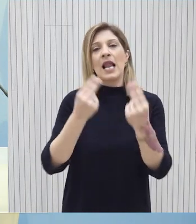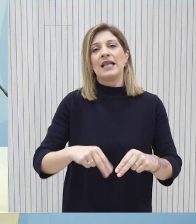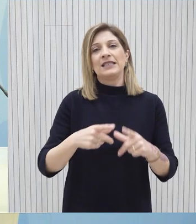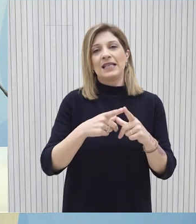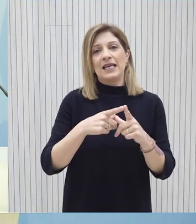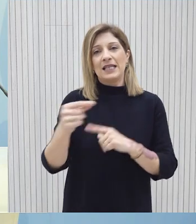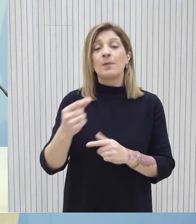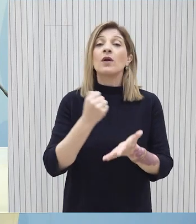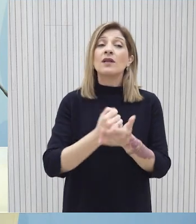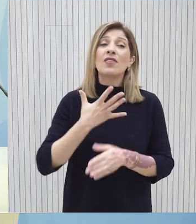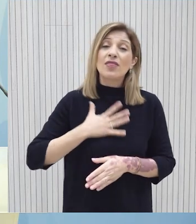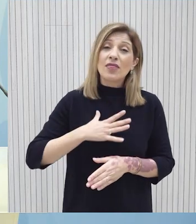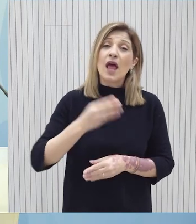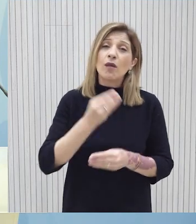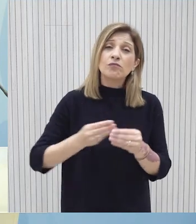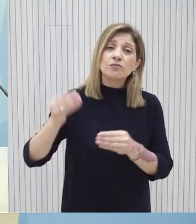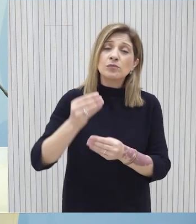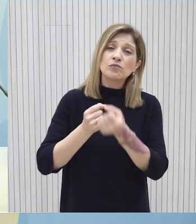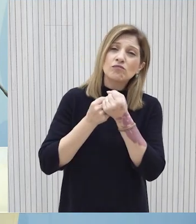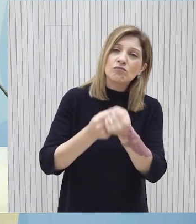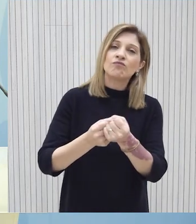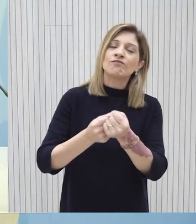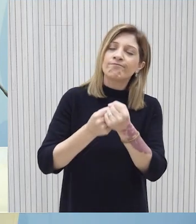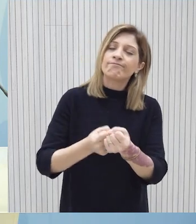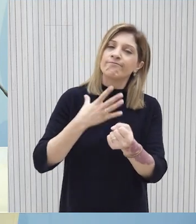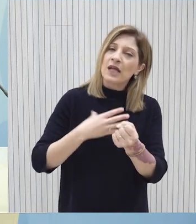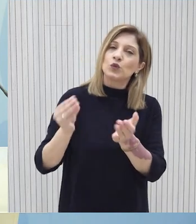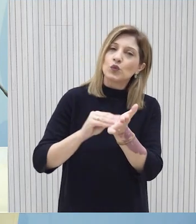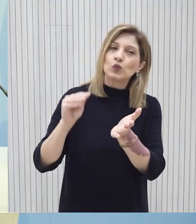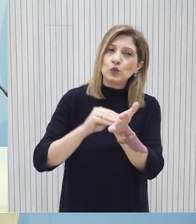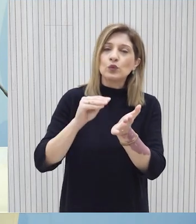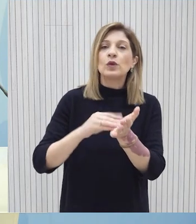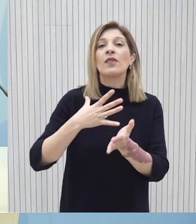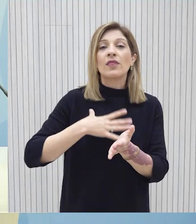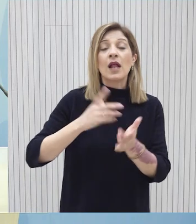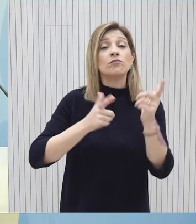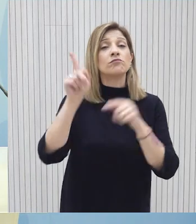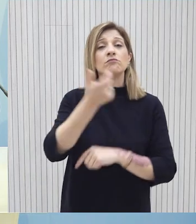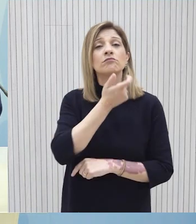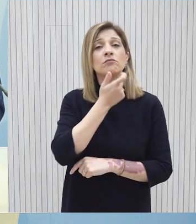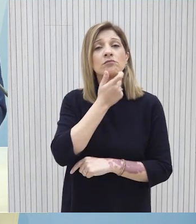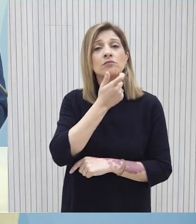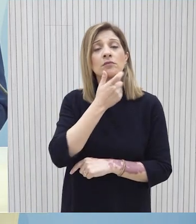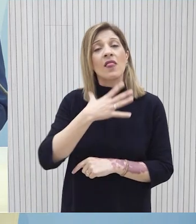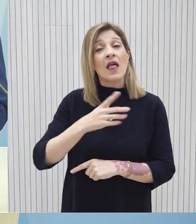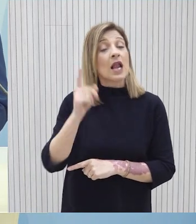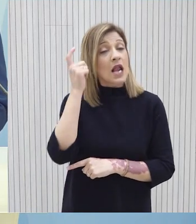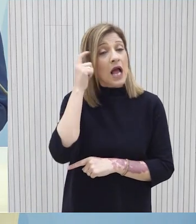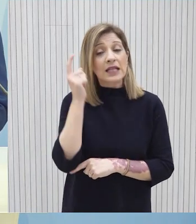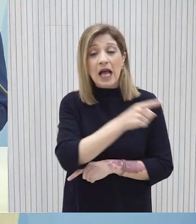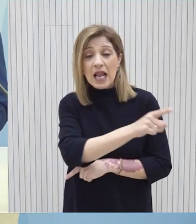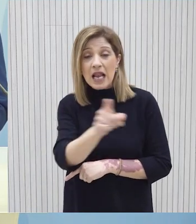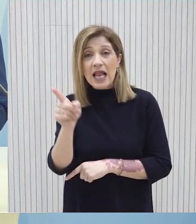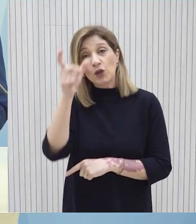ενώ ζήτησε περαιτέρω ενίσχυση των προσπαθειών ούτως ώστε να σταλεί και από πλευράς του ΗΠΑ το σαφές μήνυμα προς